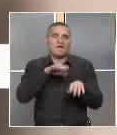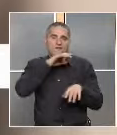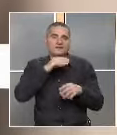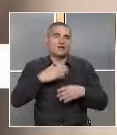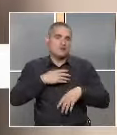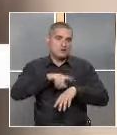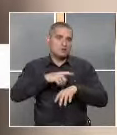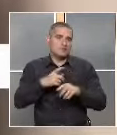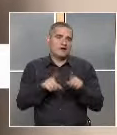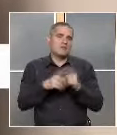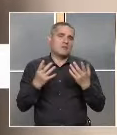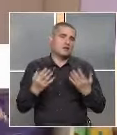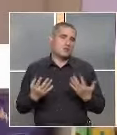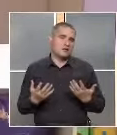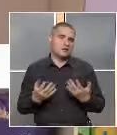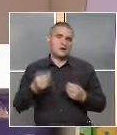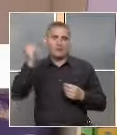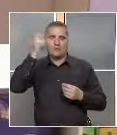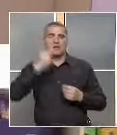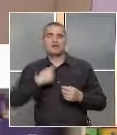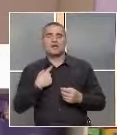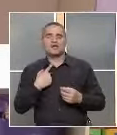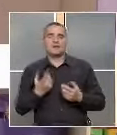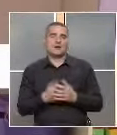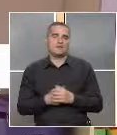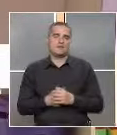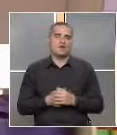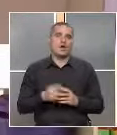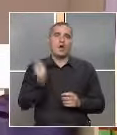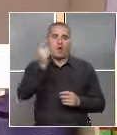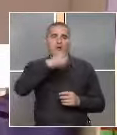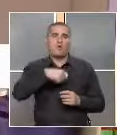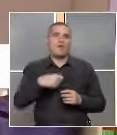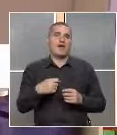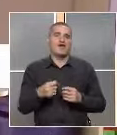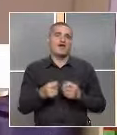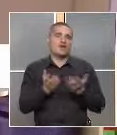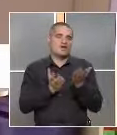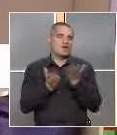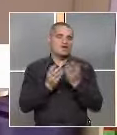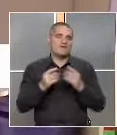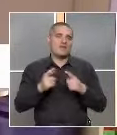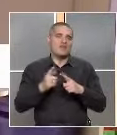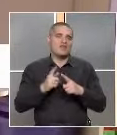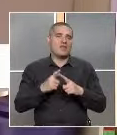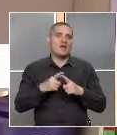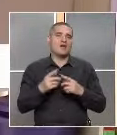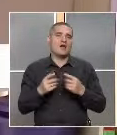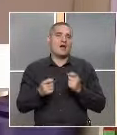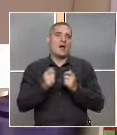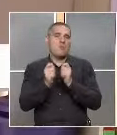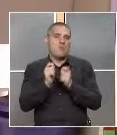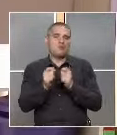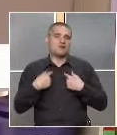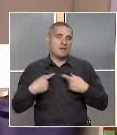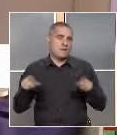както всички останали. Математика, български език, умения за четивна техника, музика, даже в деве